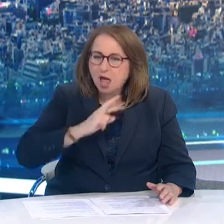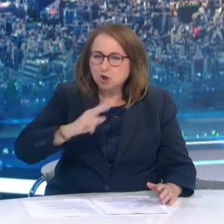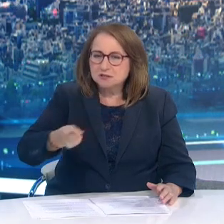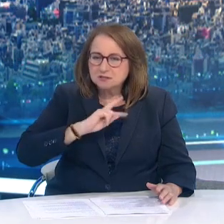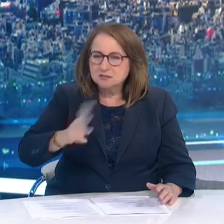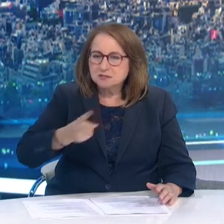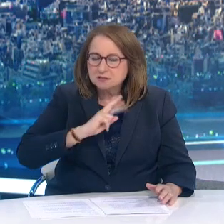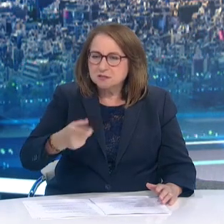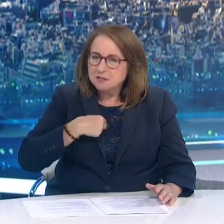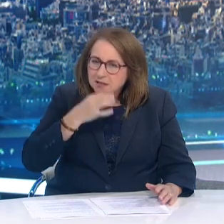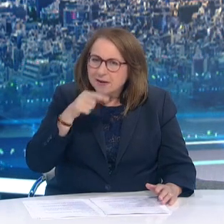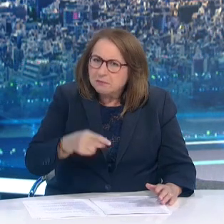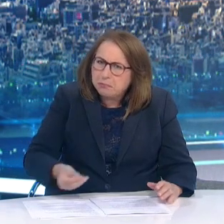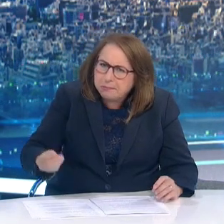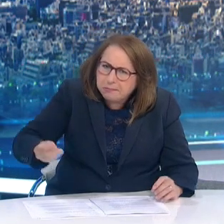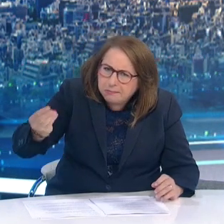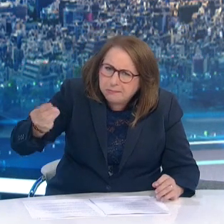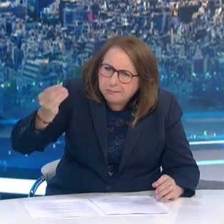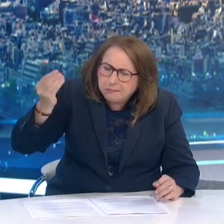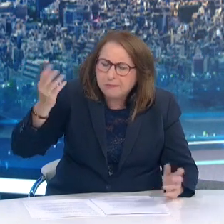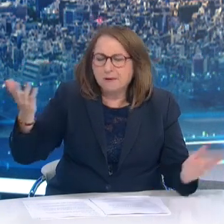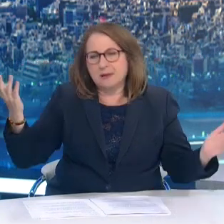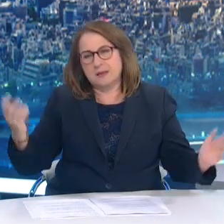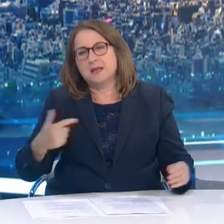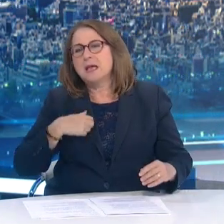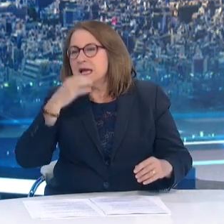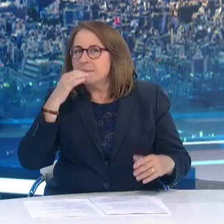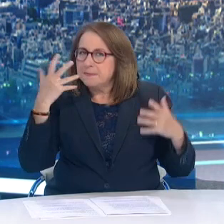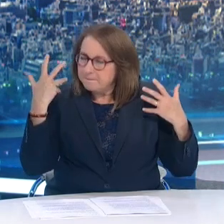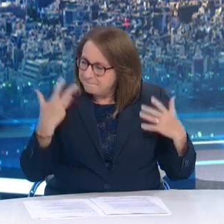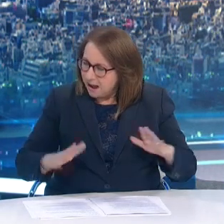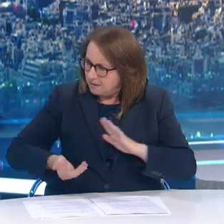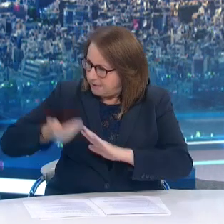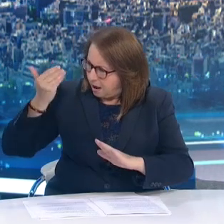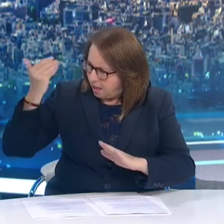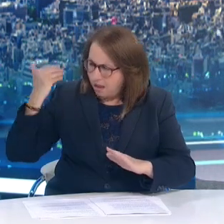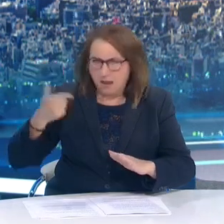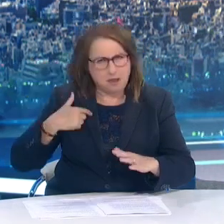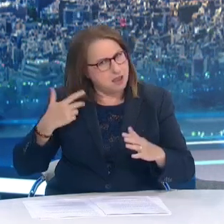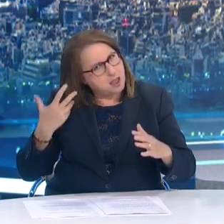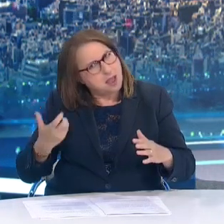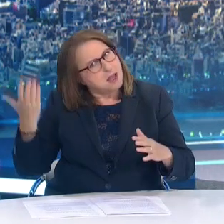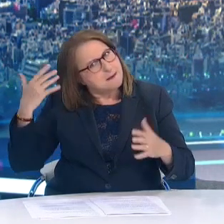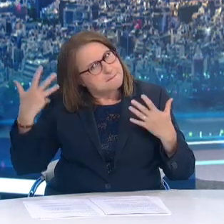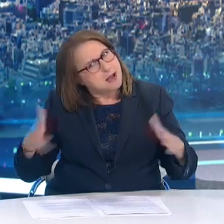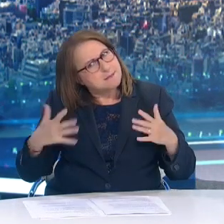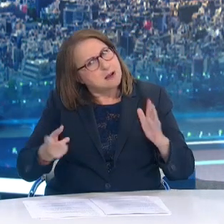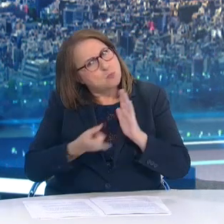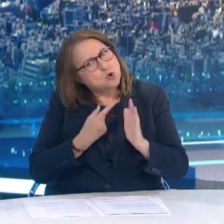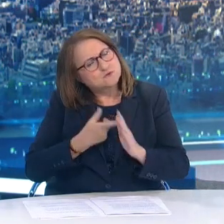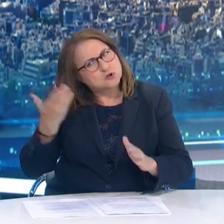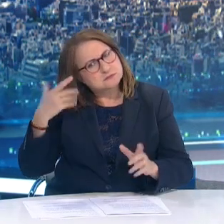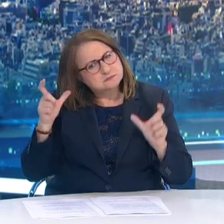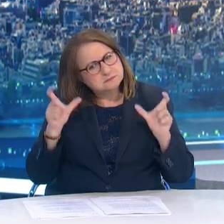που έκανα Έχουμε ξαναμπεί στη διαδικασία να ελέγχουμε τις μετακινήσεις στην υπηρετική χώρα Η Επιτροπή των